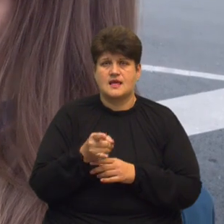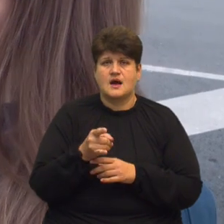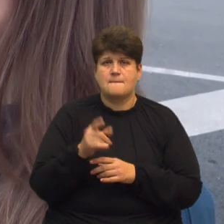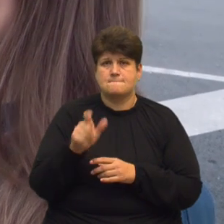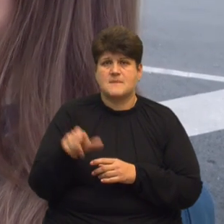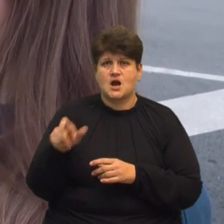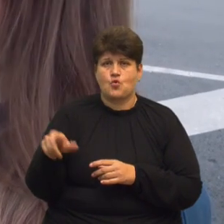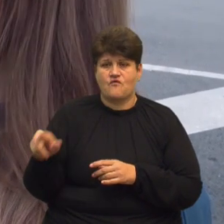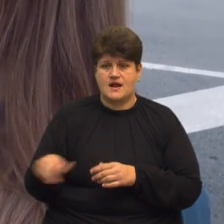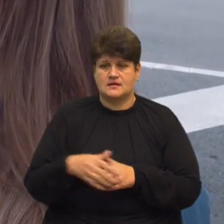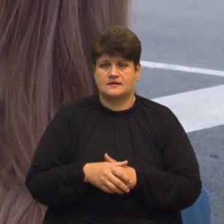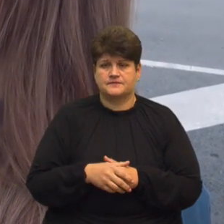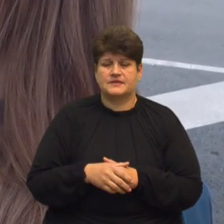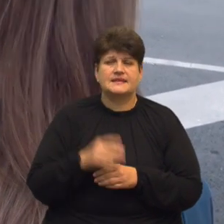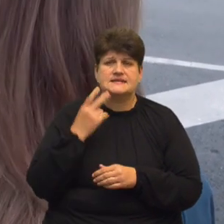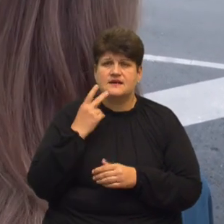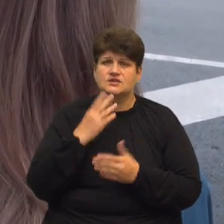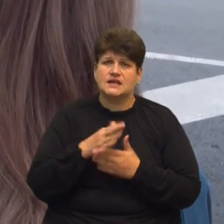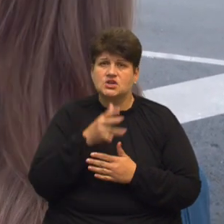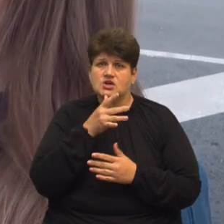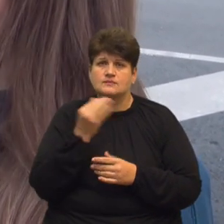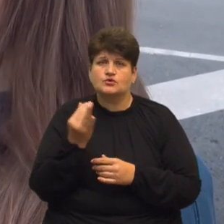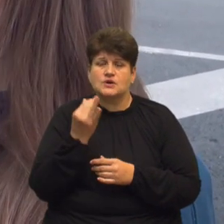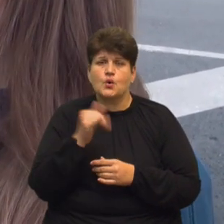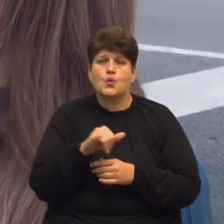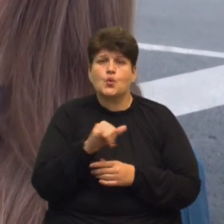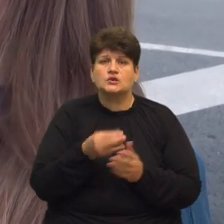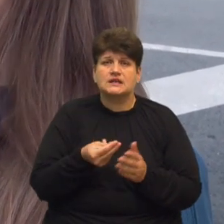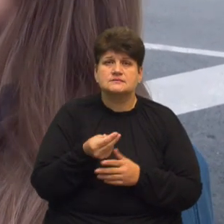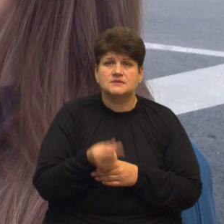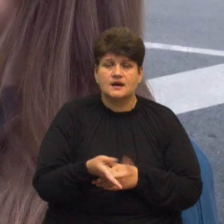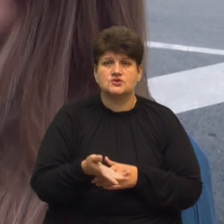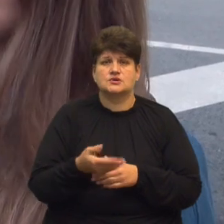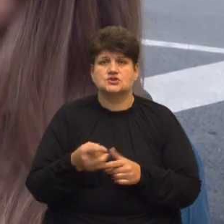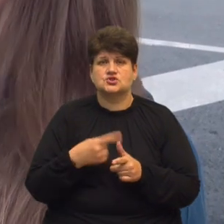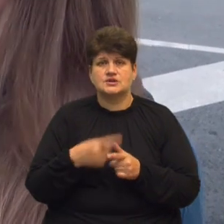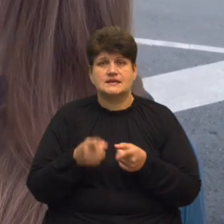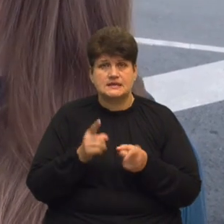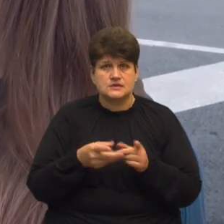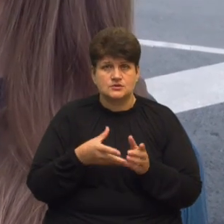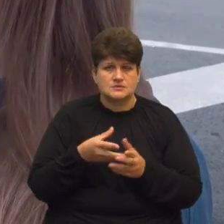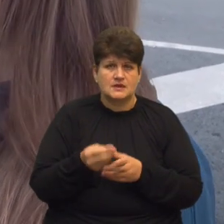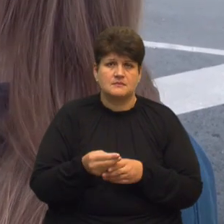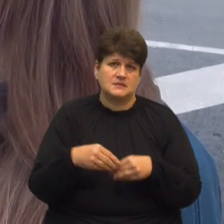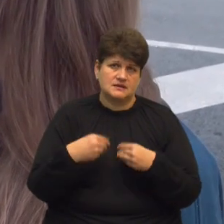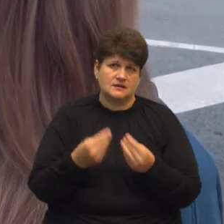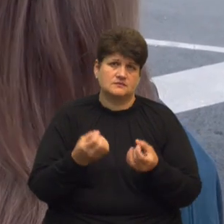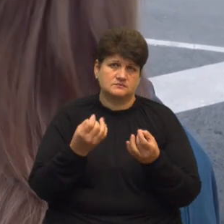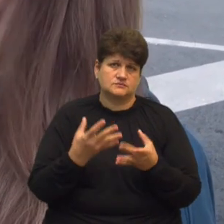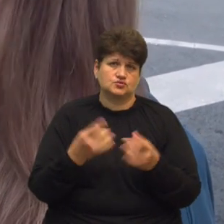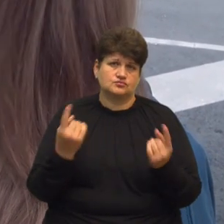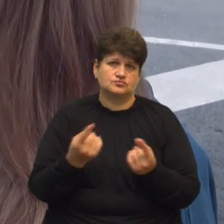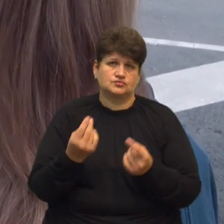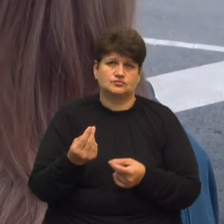не завжди є час поцікавитись, куди сплачується це, чи дійсно сплачується Тому що ми даємо фізичну готівку